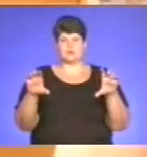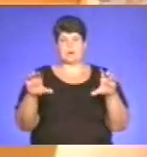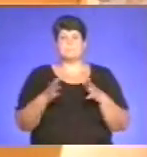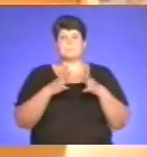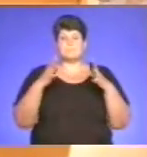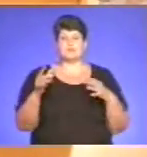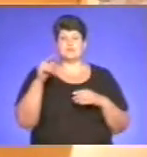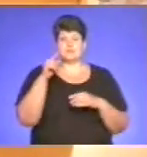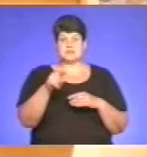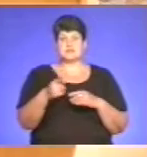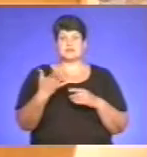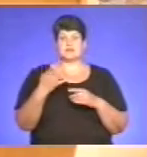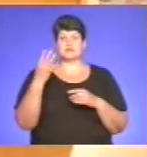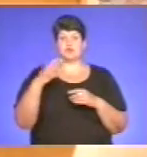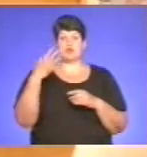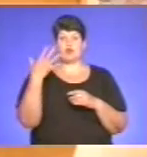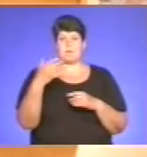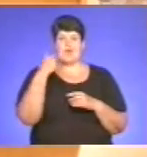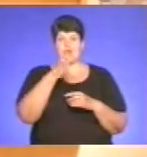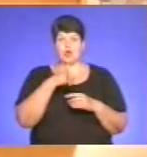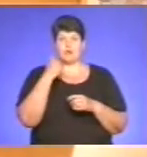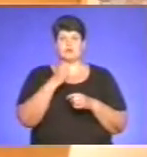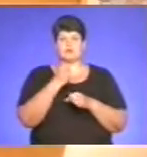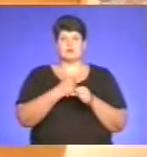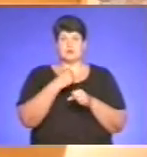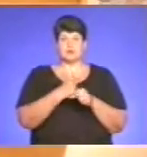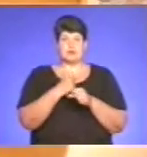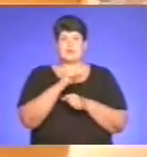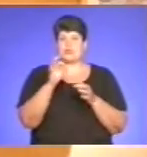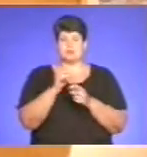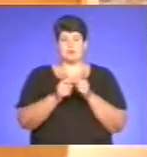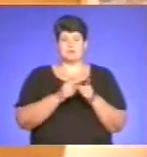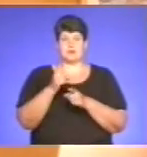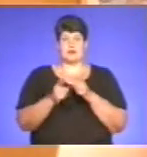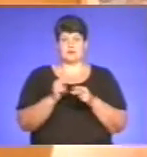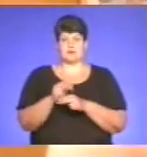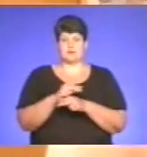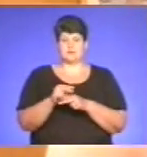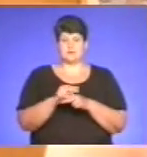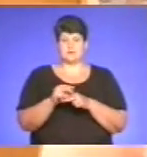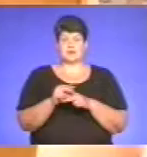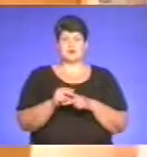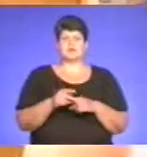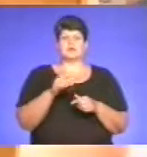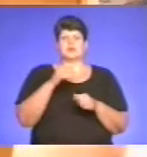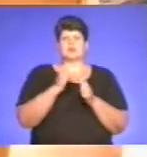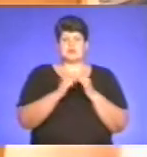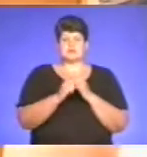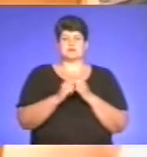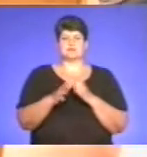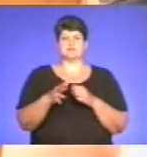експлуатується близько 40-50 років без заміни капітальних ремонтів. Тривала експлуатація, зношеність та часті пориви